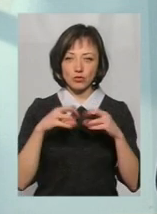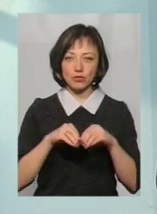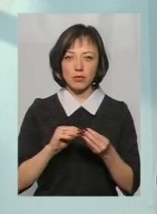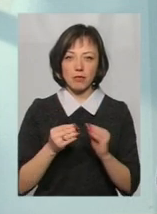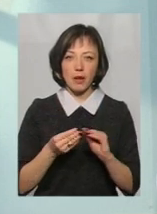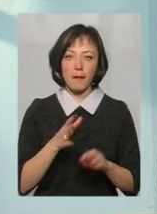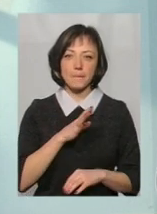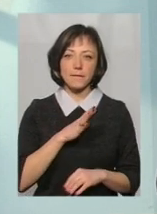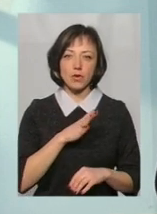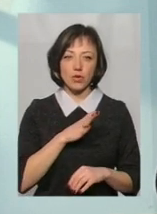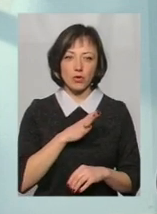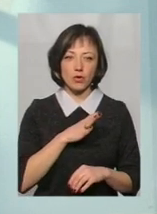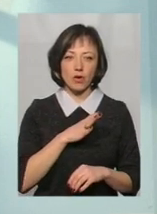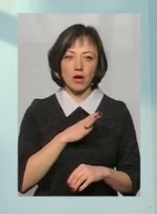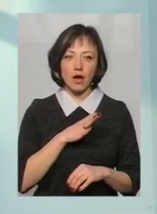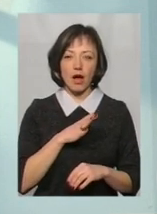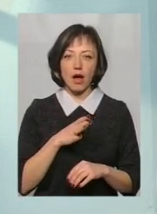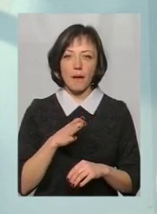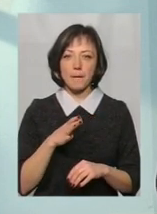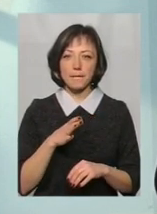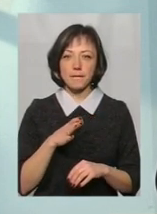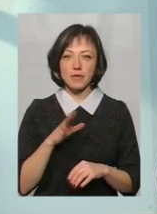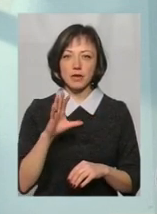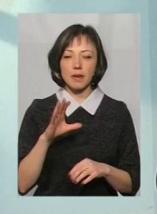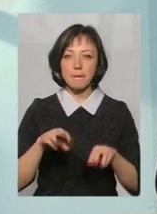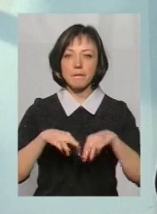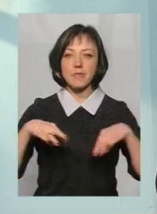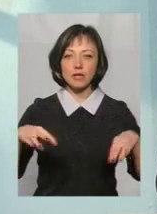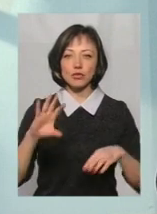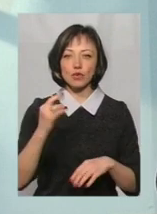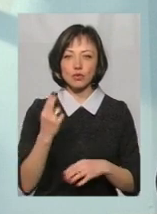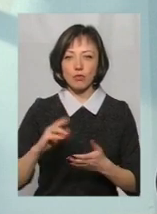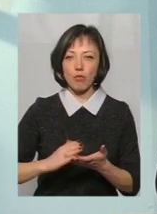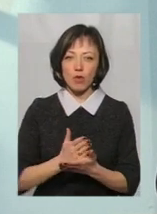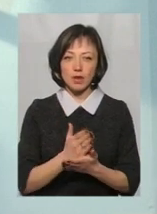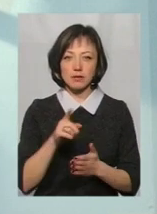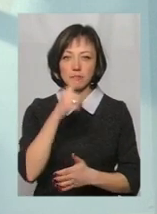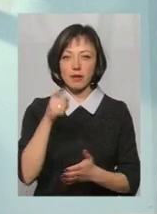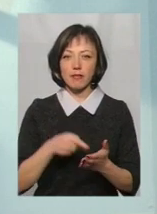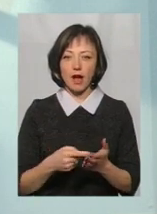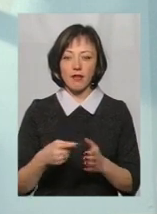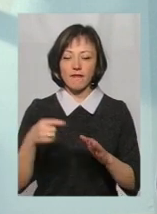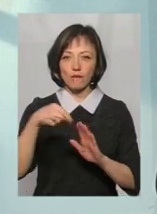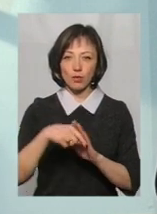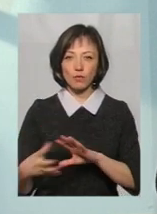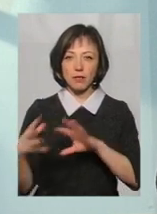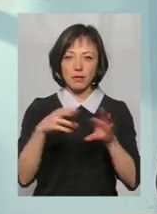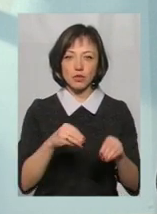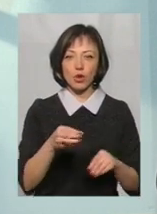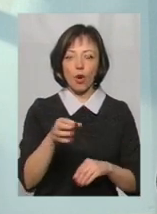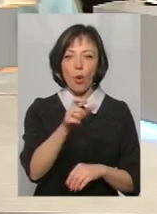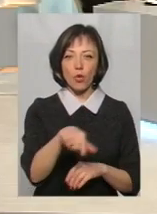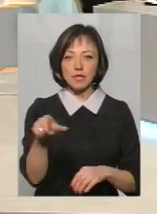в Міністерстві. І ми стали радниками Міністерстві політики, спільно теж приміщених осіб в кожній області.